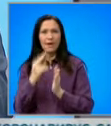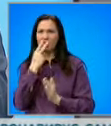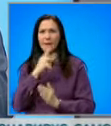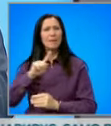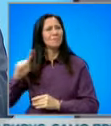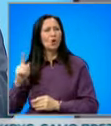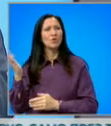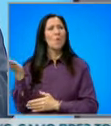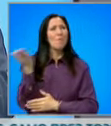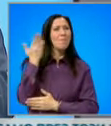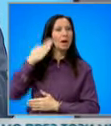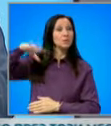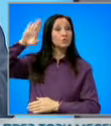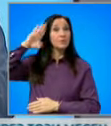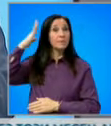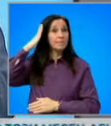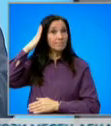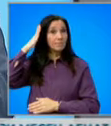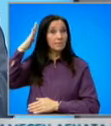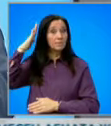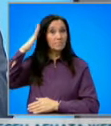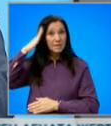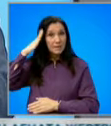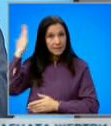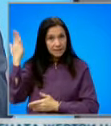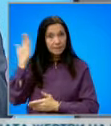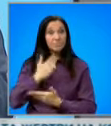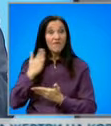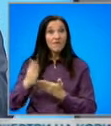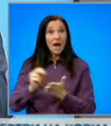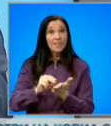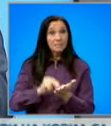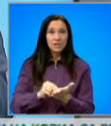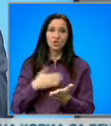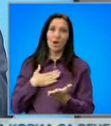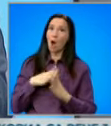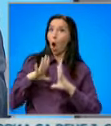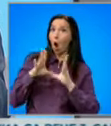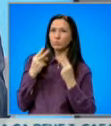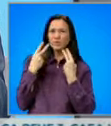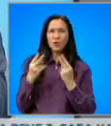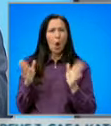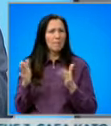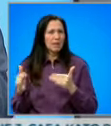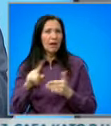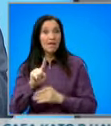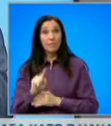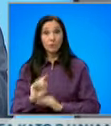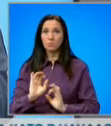бяха служебни министри, крайна сметка, че имаме общи виждания по опрени въпроса, например,